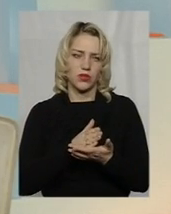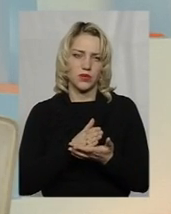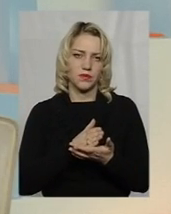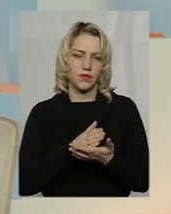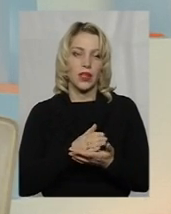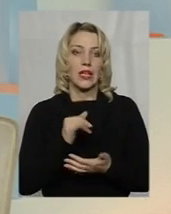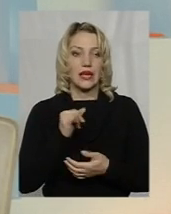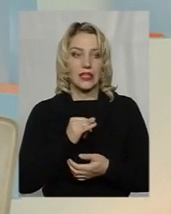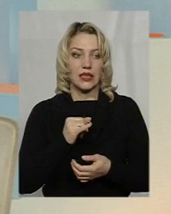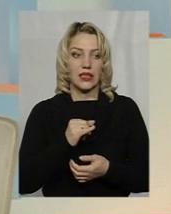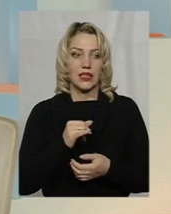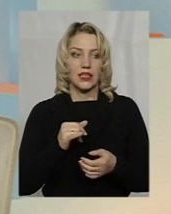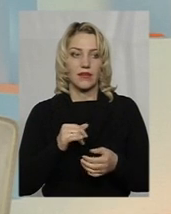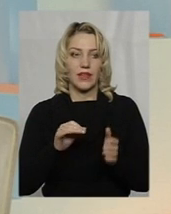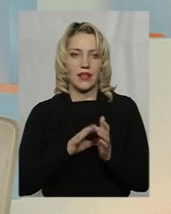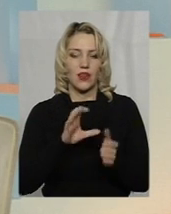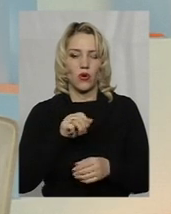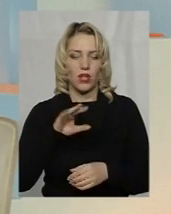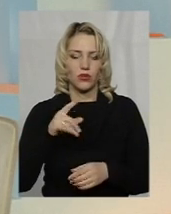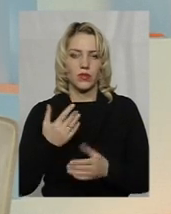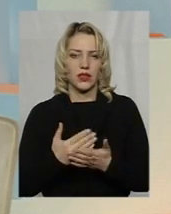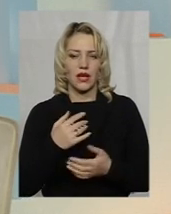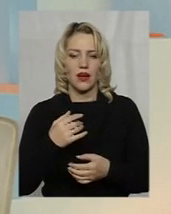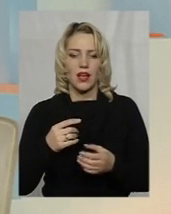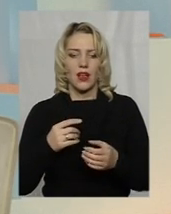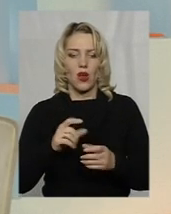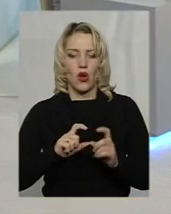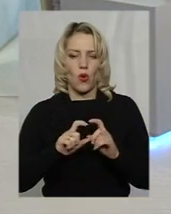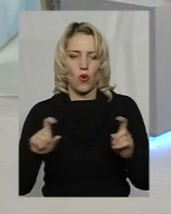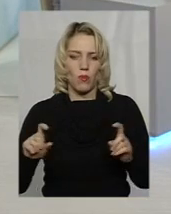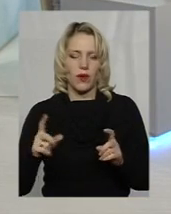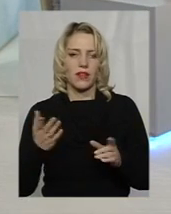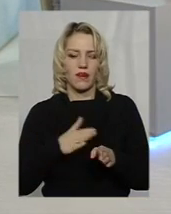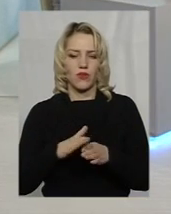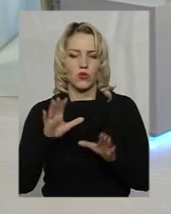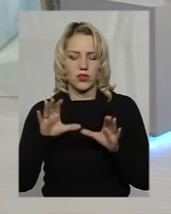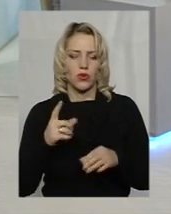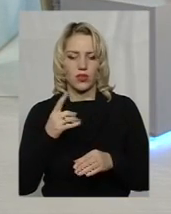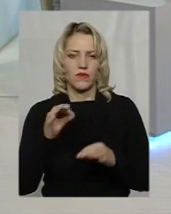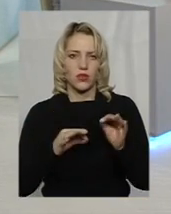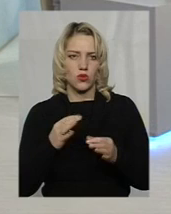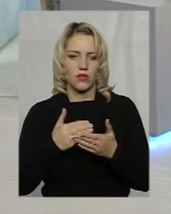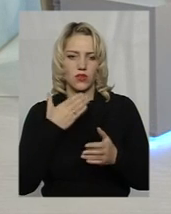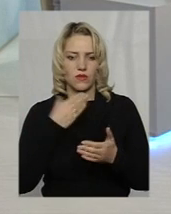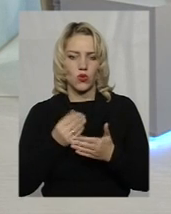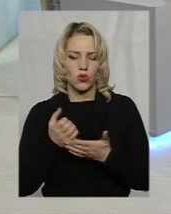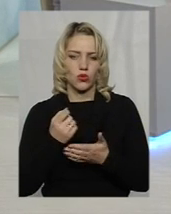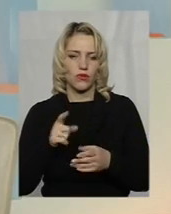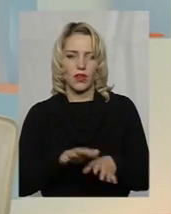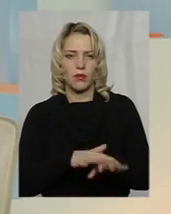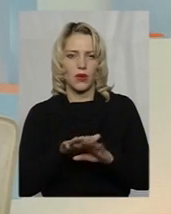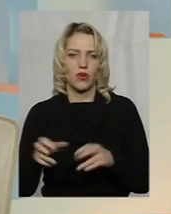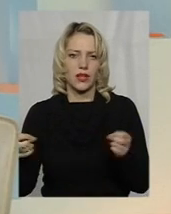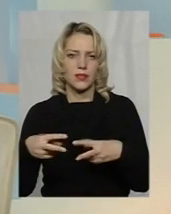'єктом. І на екенергоатом, як відповідальна компанія, вона виконує вимоги закону, і 1% від свого доходу вона переховує на спецрахунок